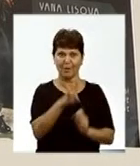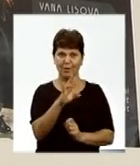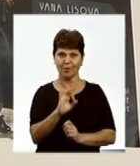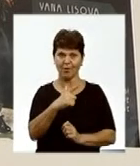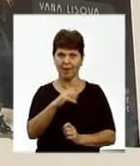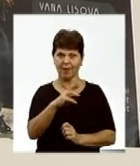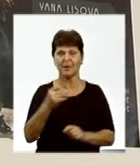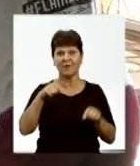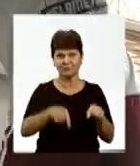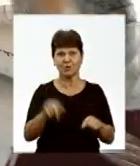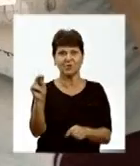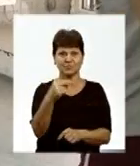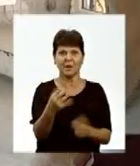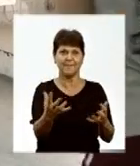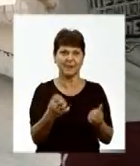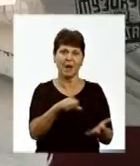чемпіонаті приймаємо участь.